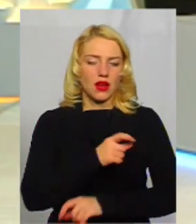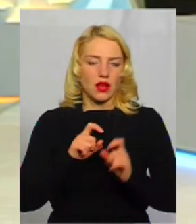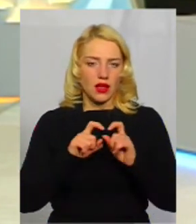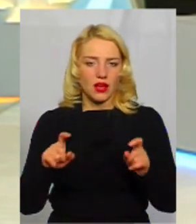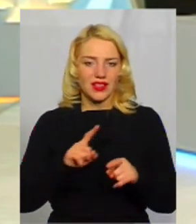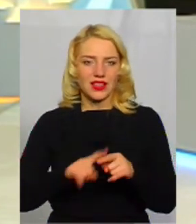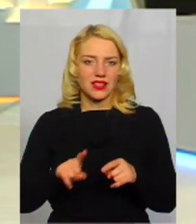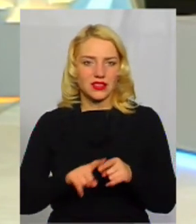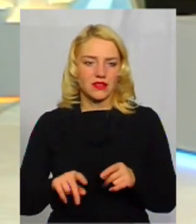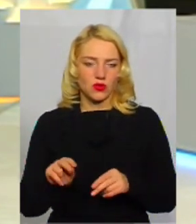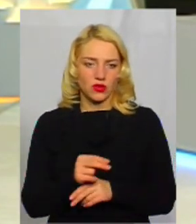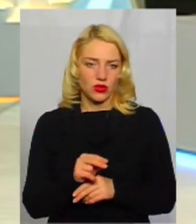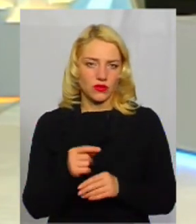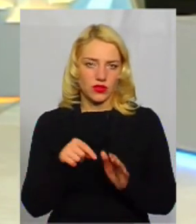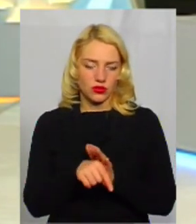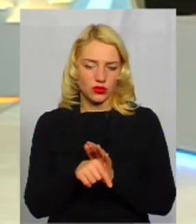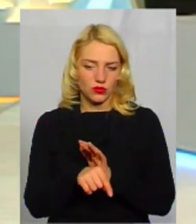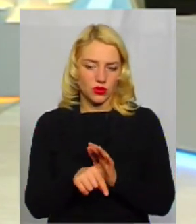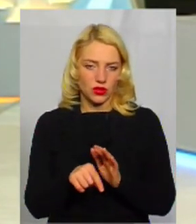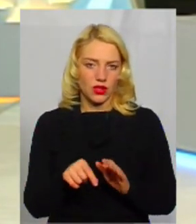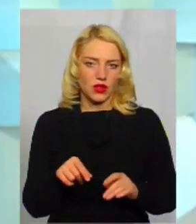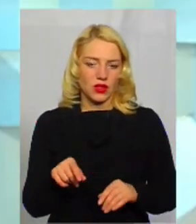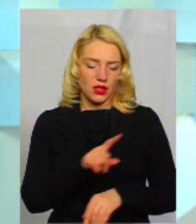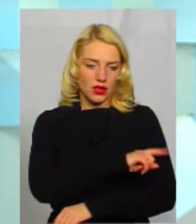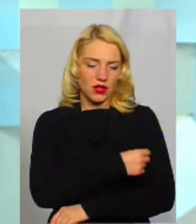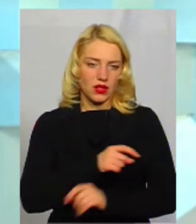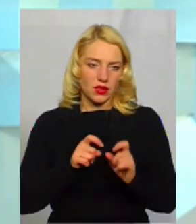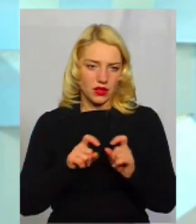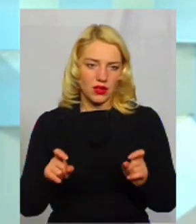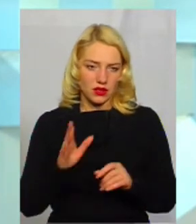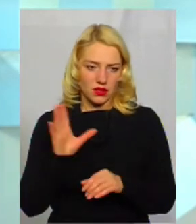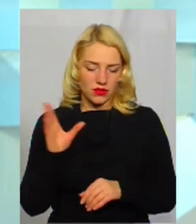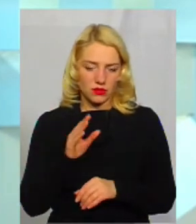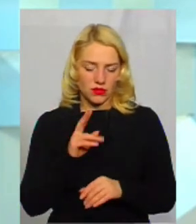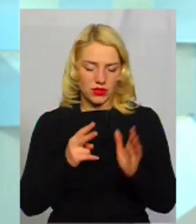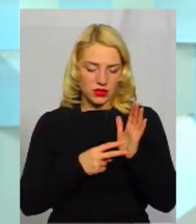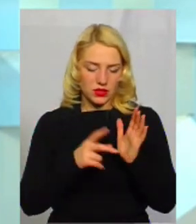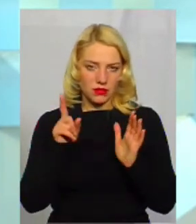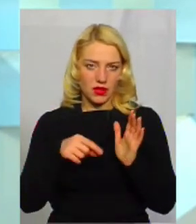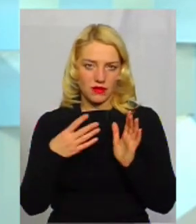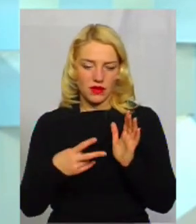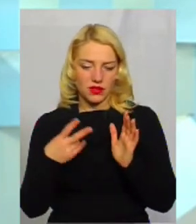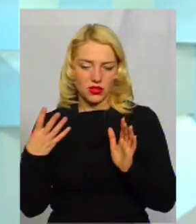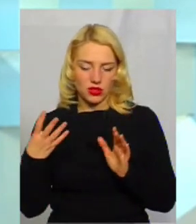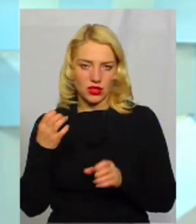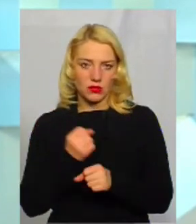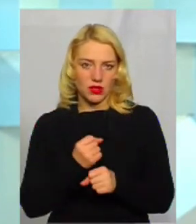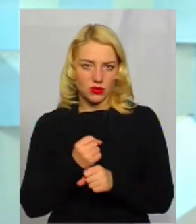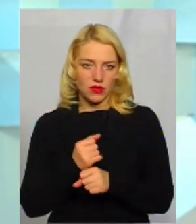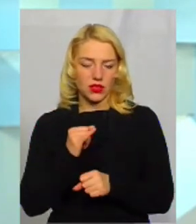Що це інтенсивно? Тобто лікарні будуть працювати 7 на 24 години, надавати